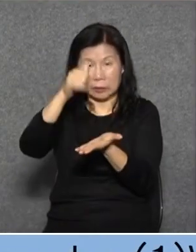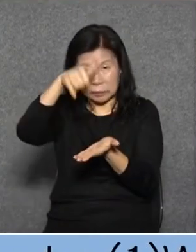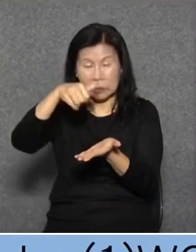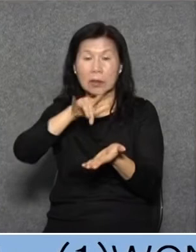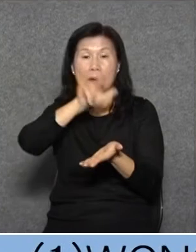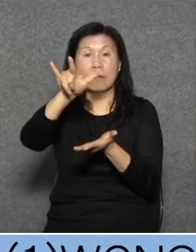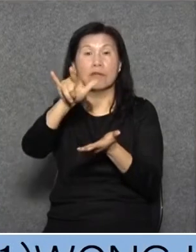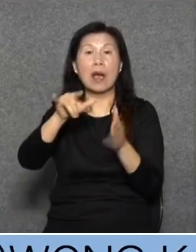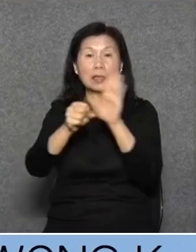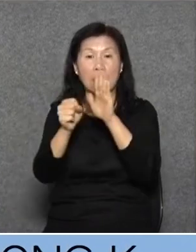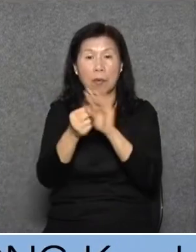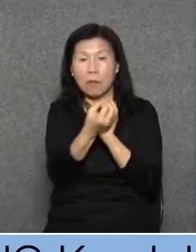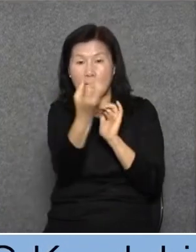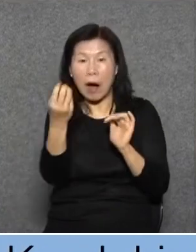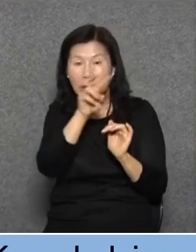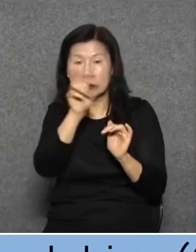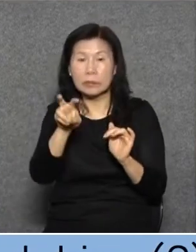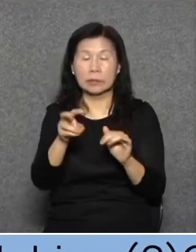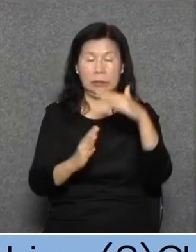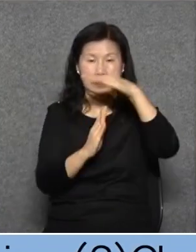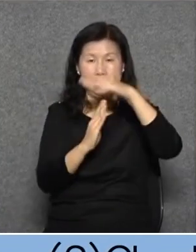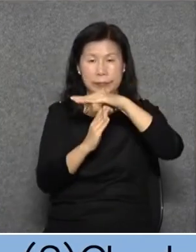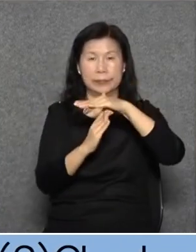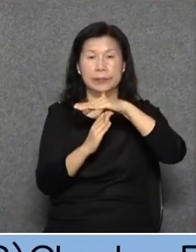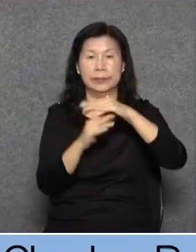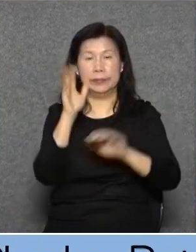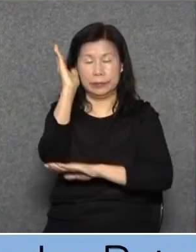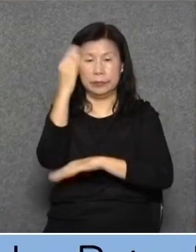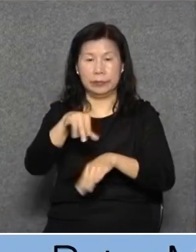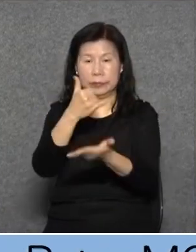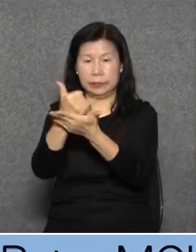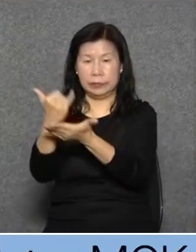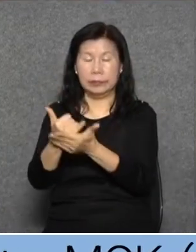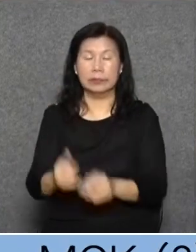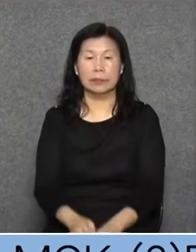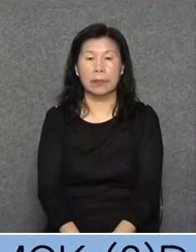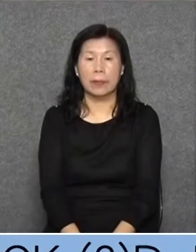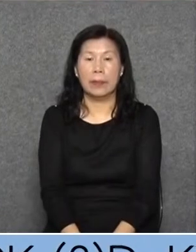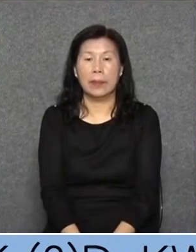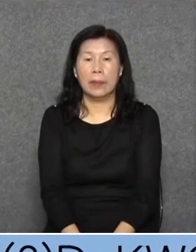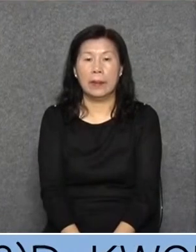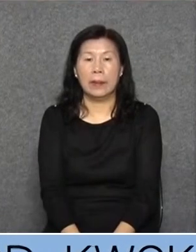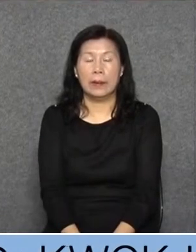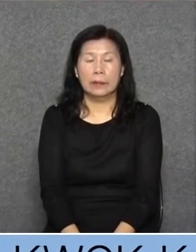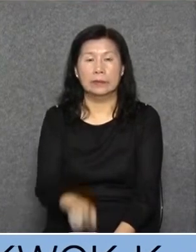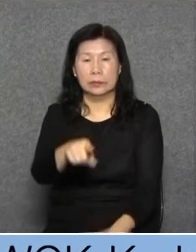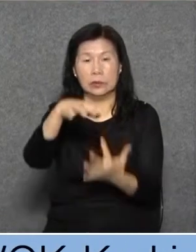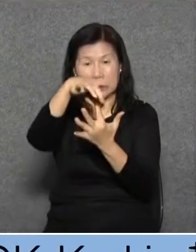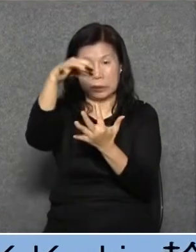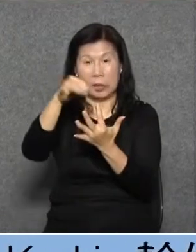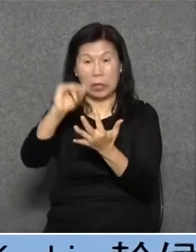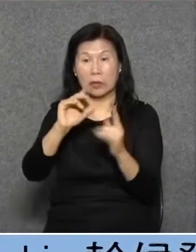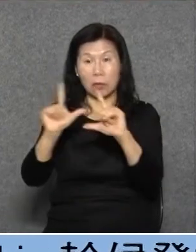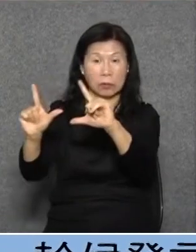梁國雄議員請你立即停止發言坐下法定法定人數不anja雅議立即止發言 closing即